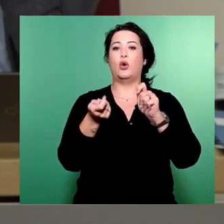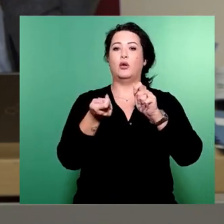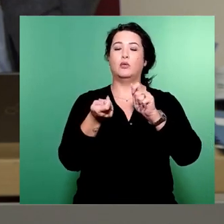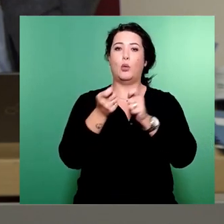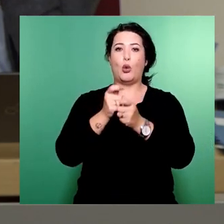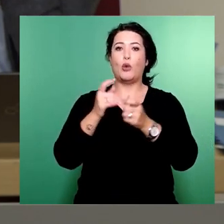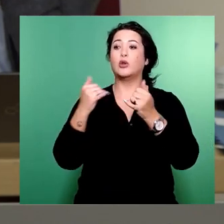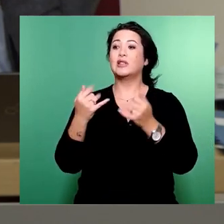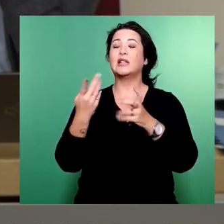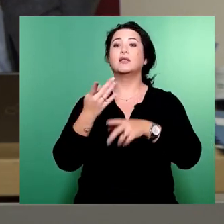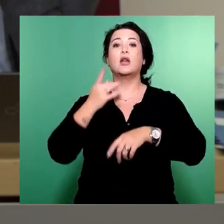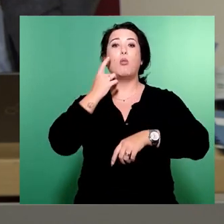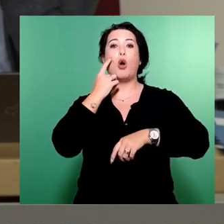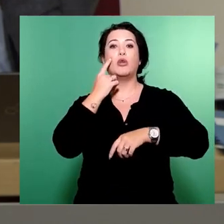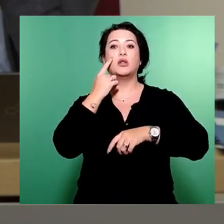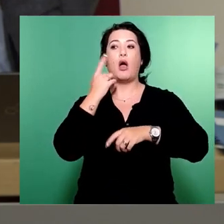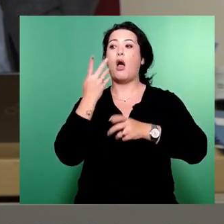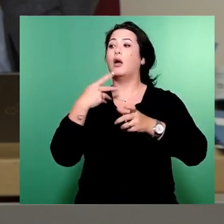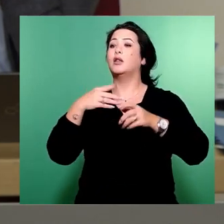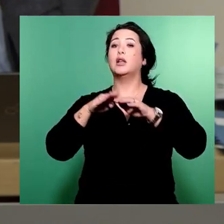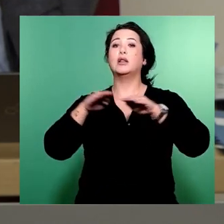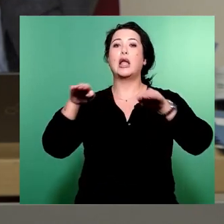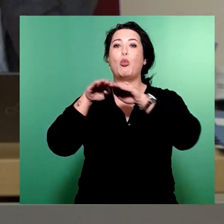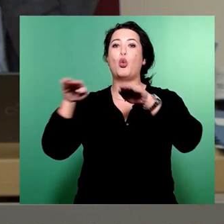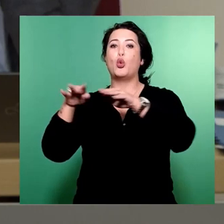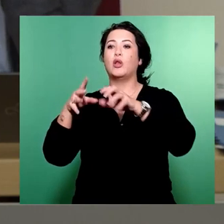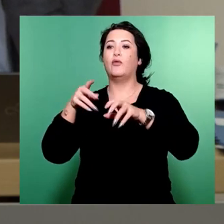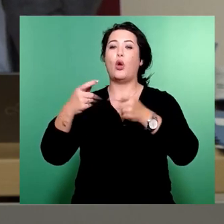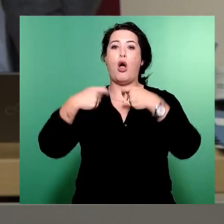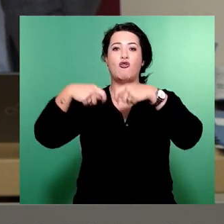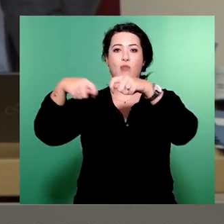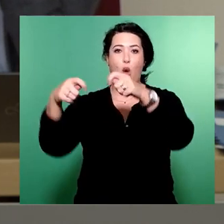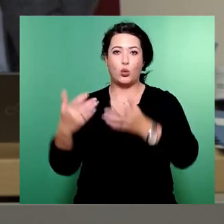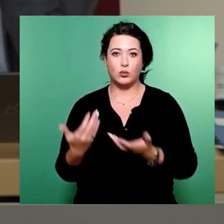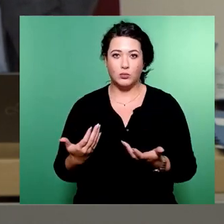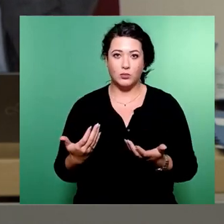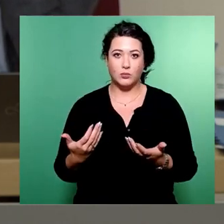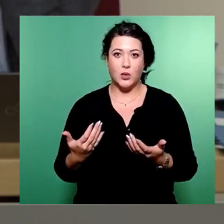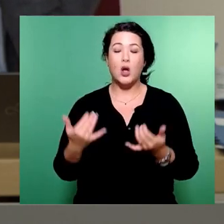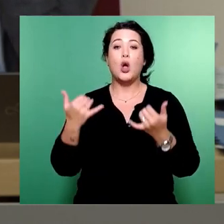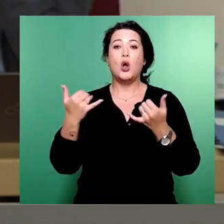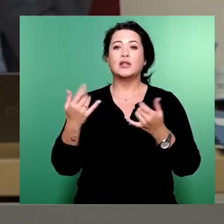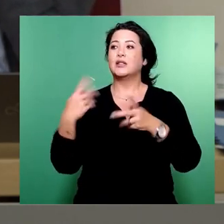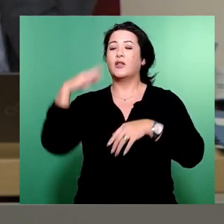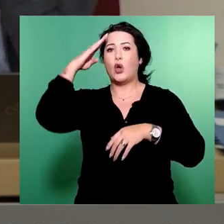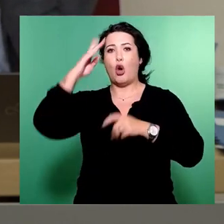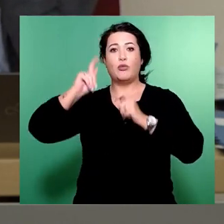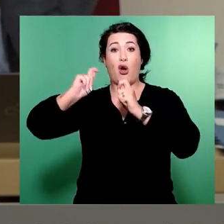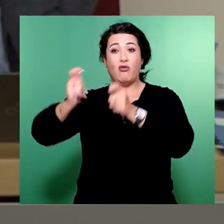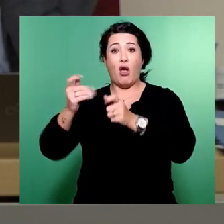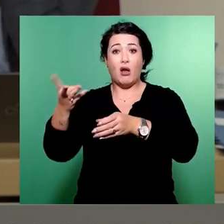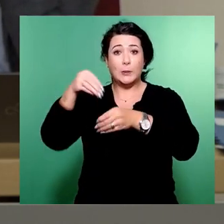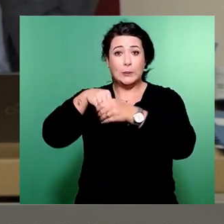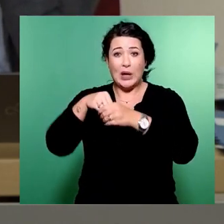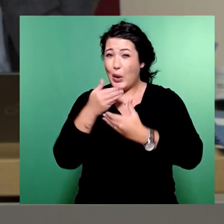temporäre Errichtung von mobilen Tribünen und vom Stadträtbeauftragte nicht im Hauptauftrag enthaltene zusätzliche Leistung,